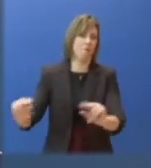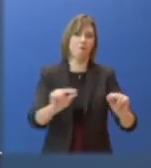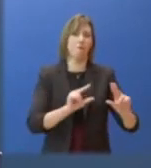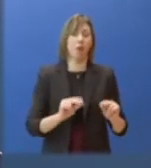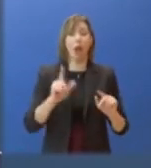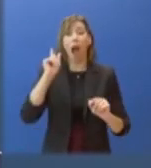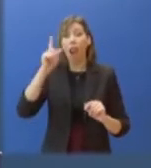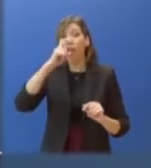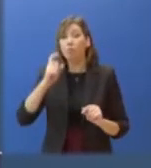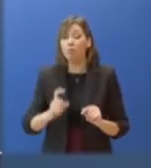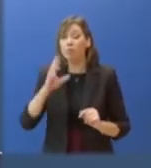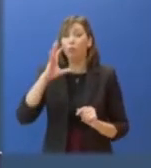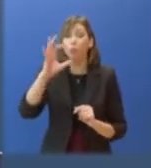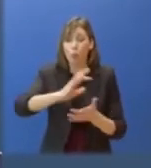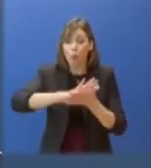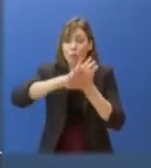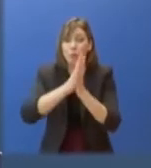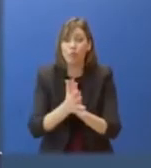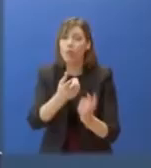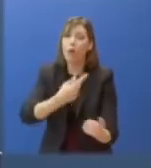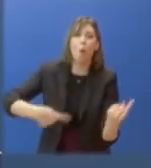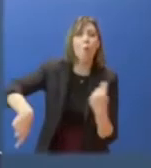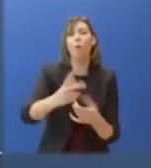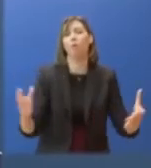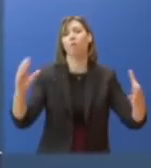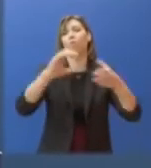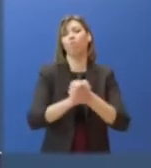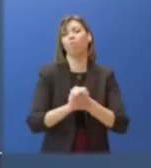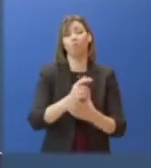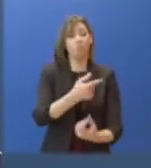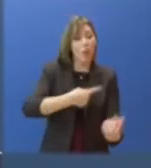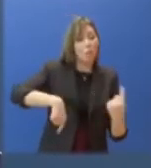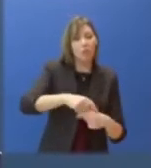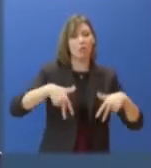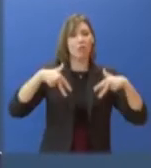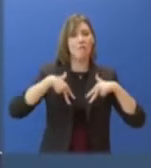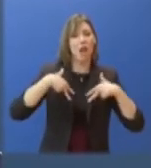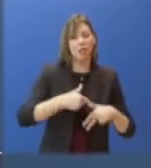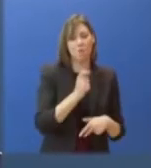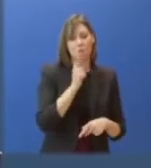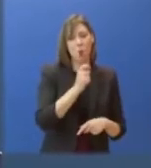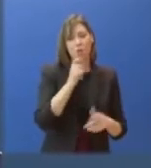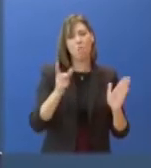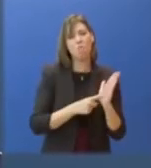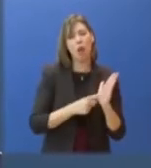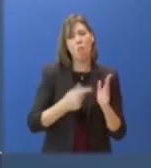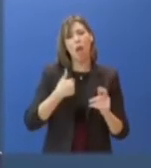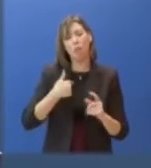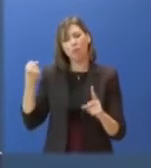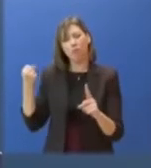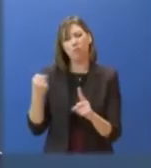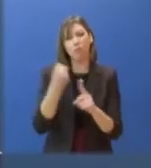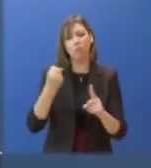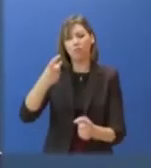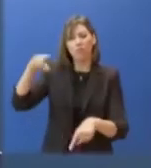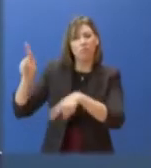αποφασισμένους ως πολιτική κοινωνία να συγκρουστούμε με όσους υπερασπίζονται και υποθάλπνουν το σεξισμό και ασκούν ή